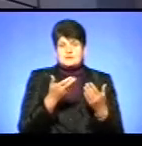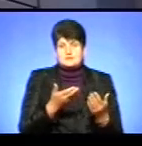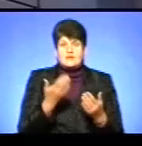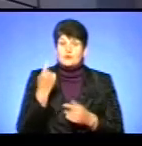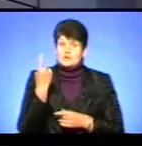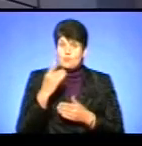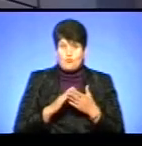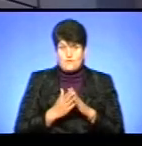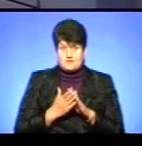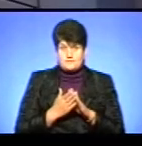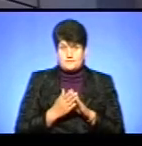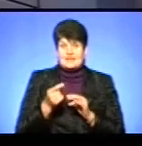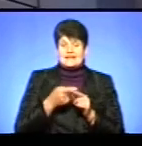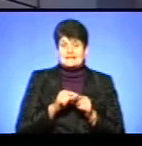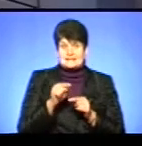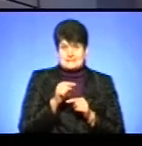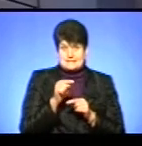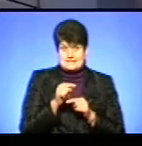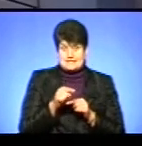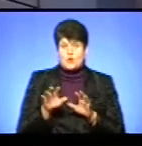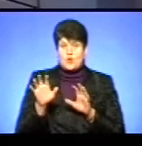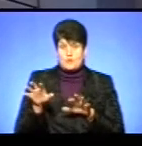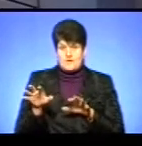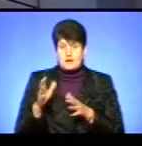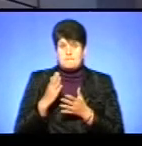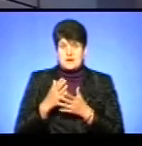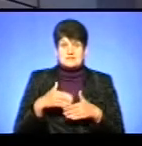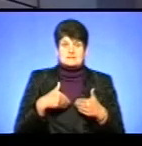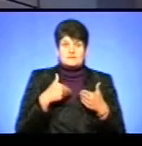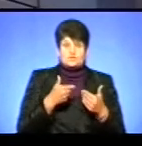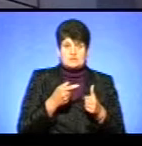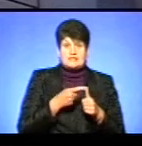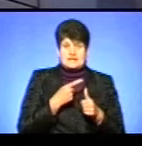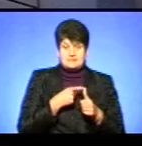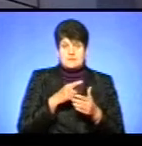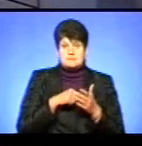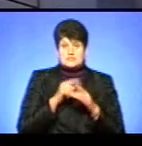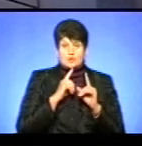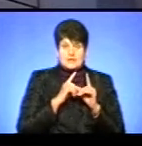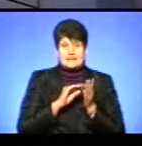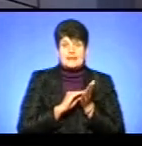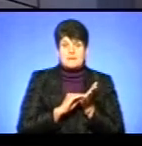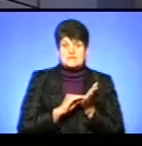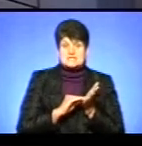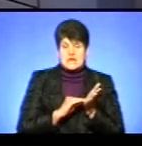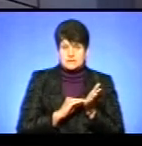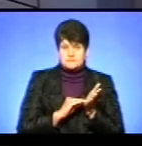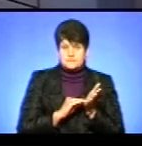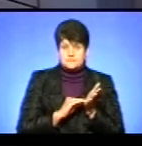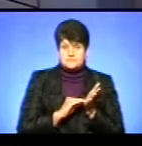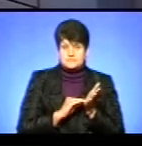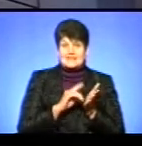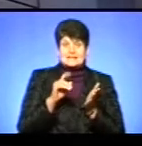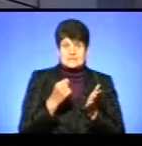Але одна умова. Оцей їхній голова має звернутися на ім'я міської ради і написати, що за